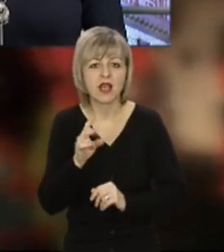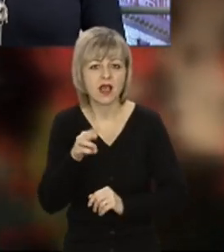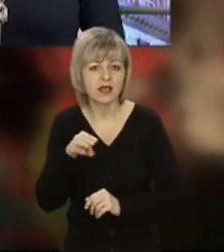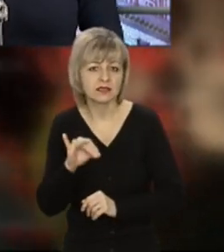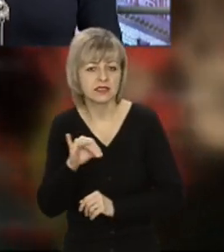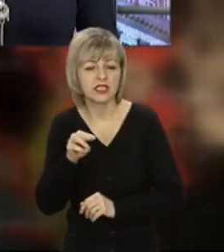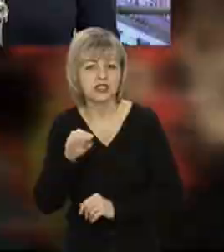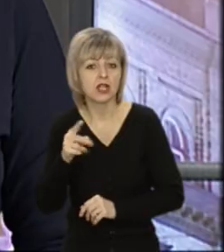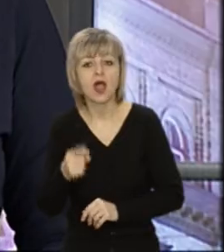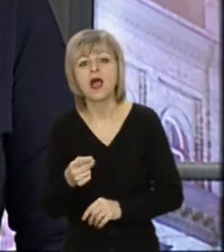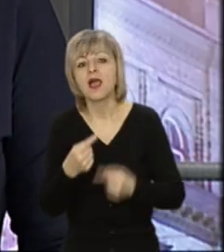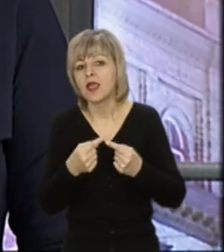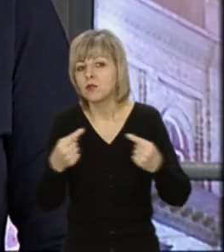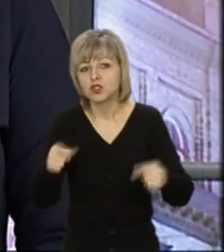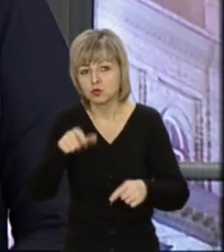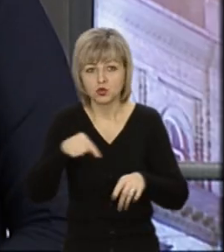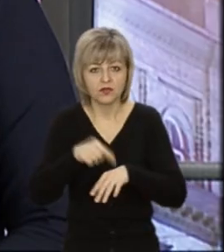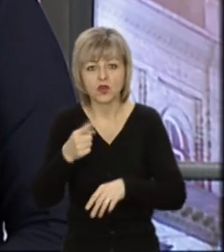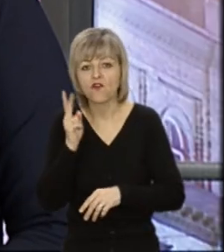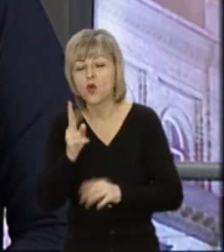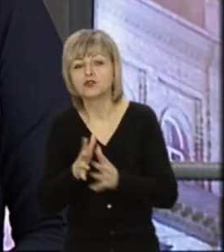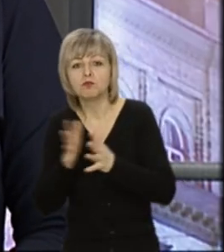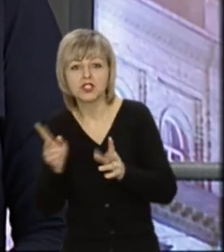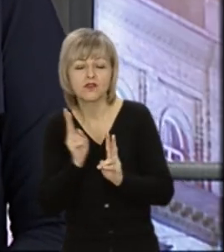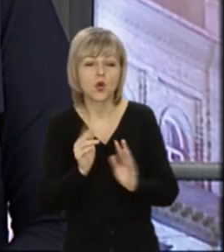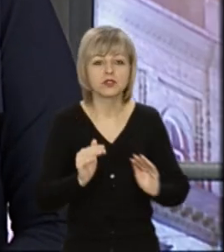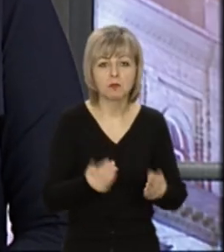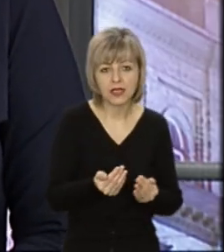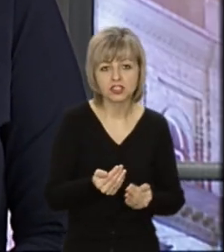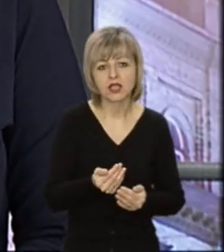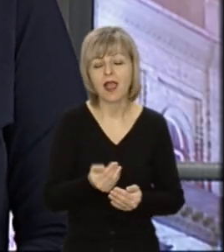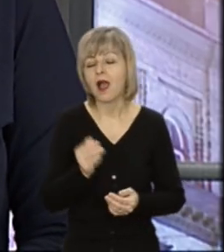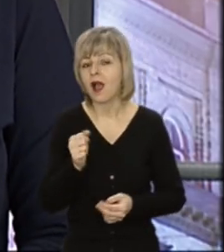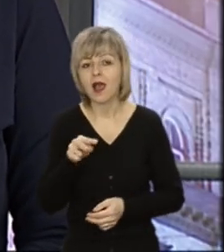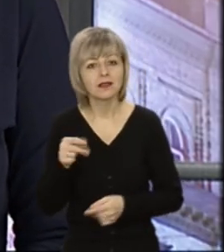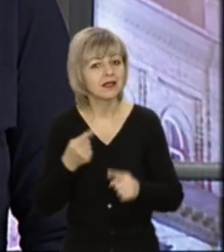реакція організму. В одного вона більша, в одного вона менша. Але це є